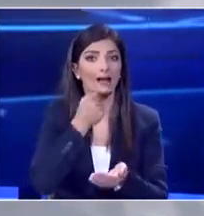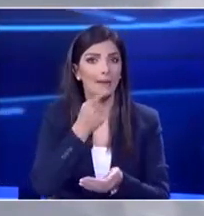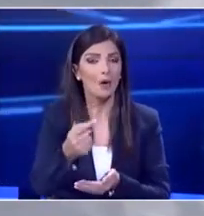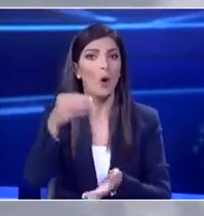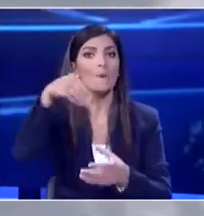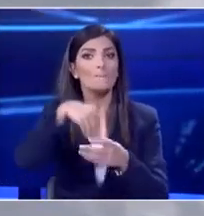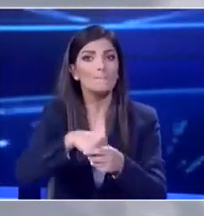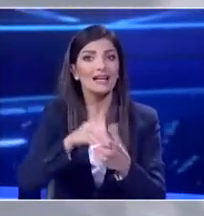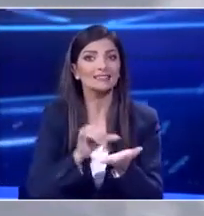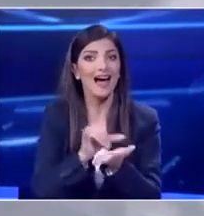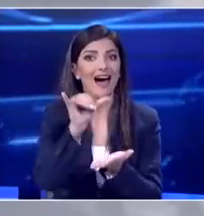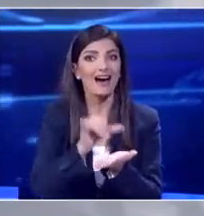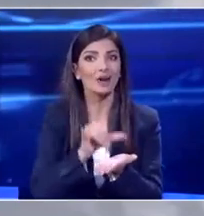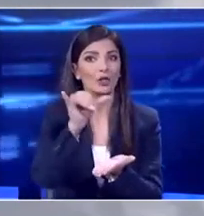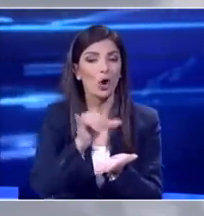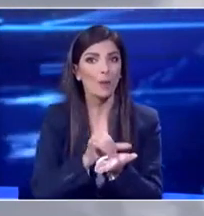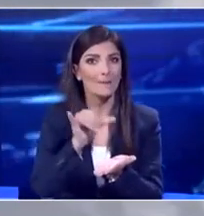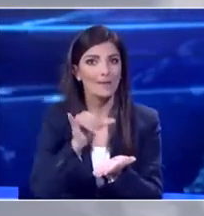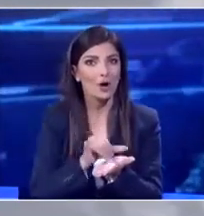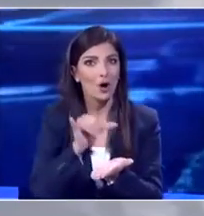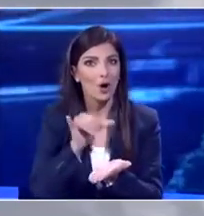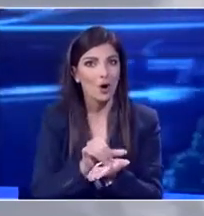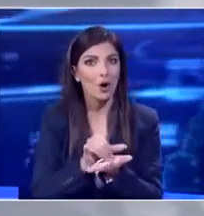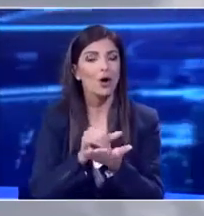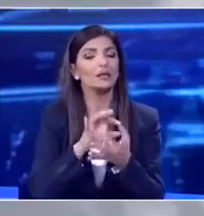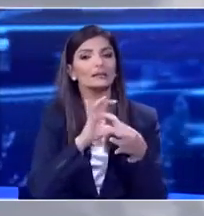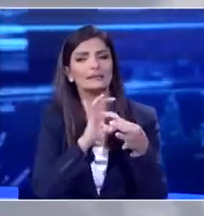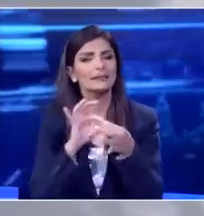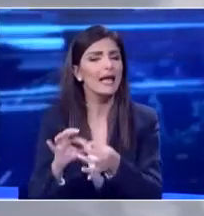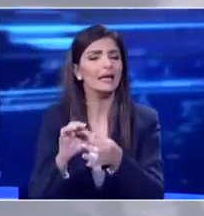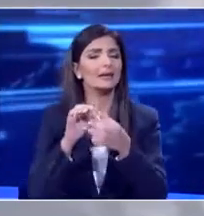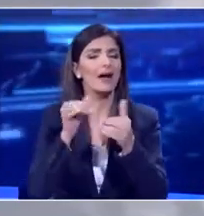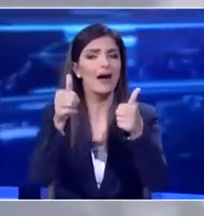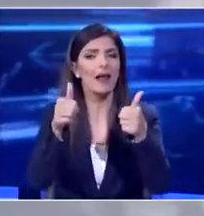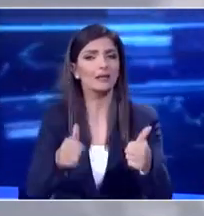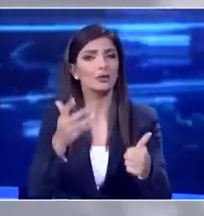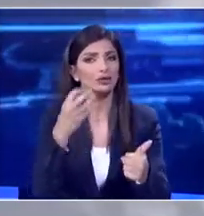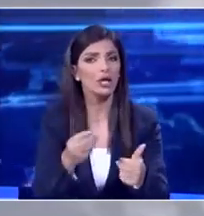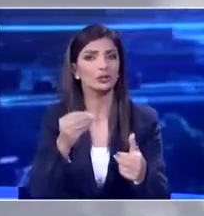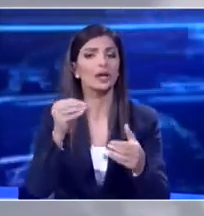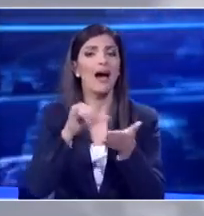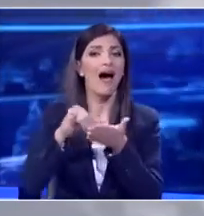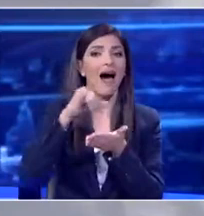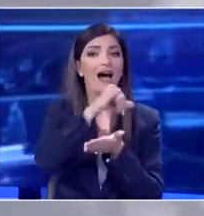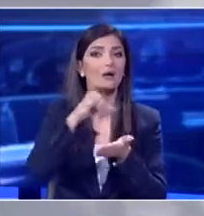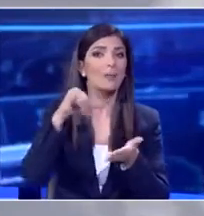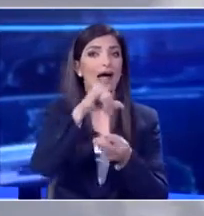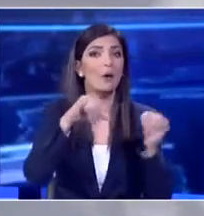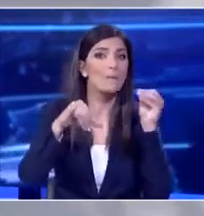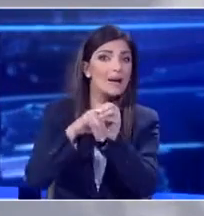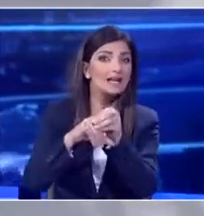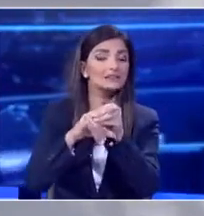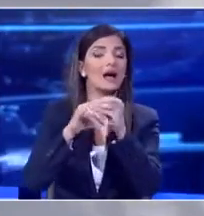και προς αποφυγή παρεξηγήσεων κάνουμε ανακοινώσεις και στο αεροπλάνο όταν προσγιώνονται ότι όσοι προσέρχονται από χώρες